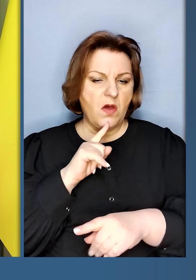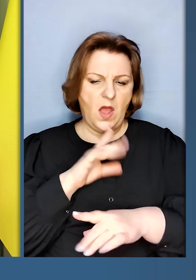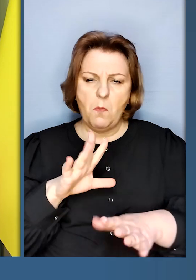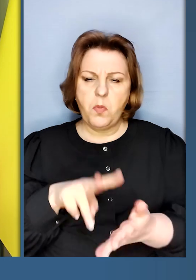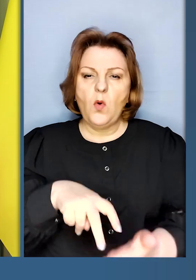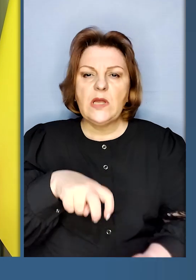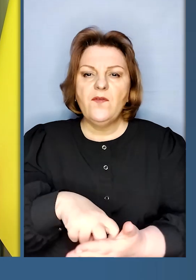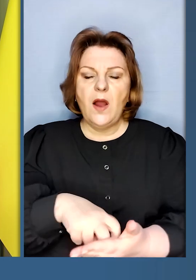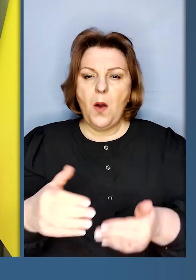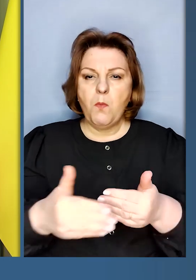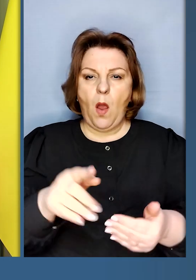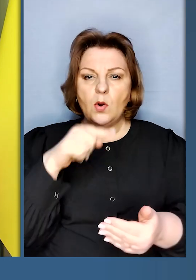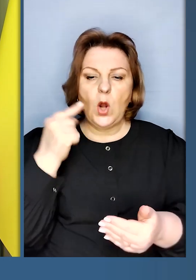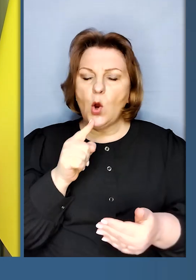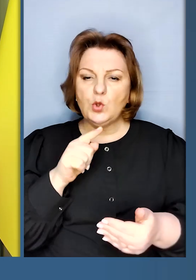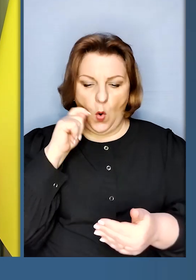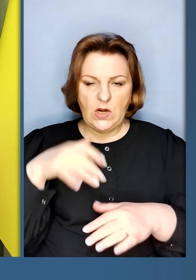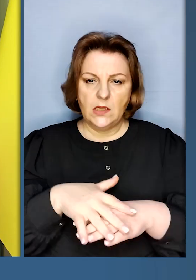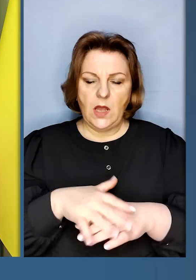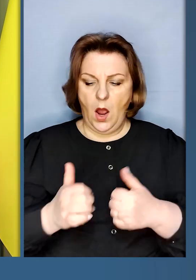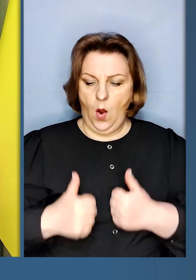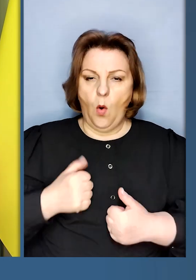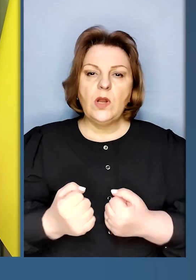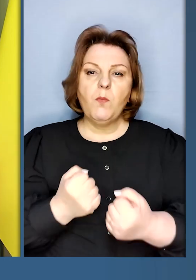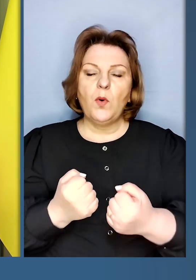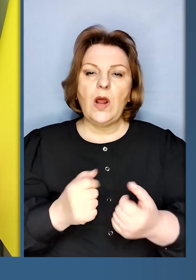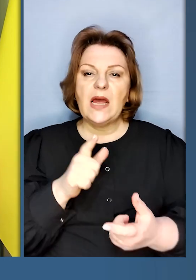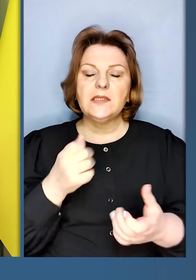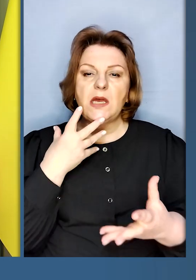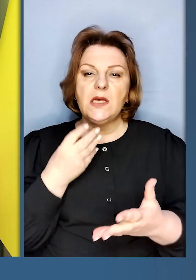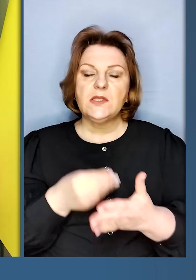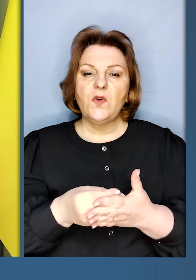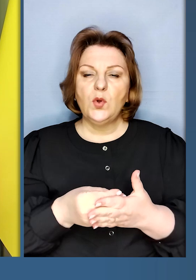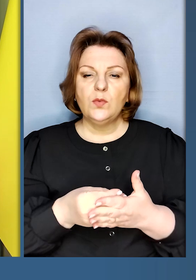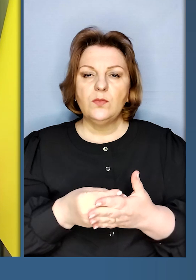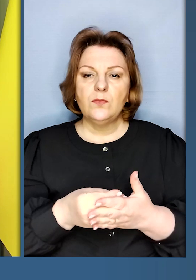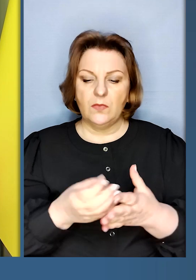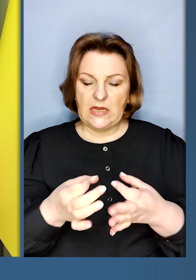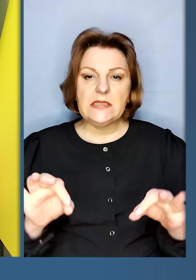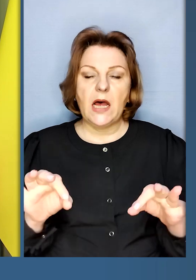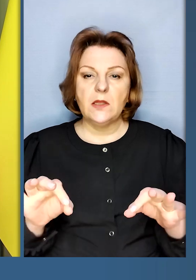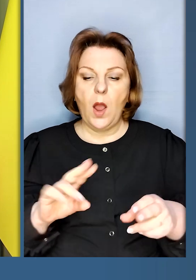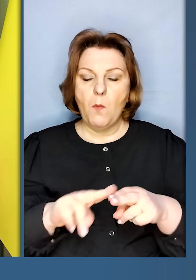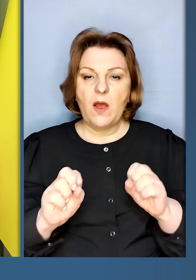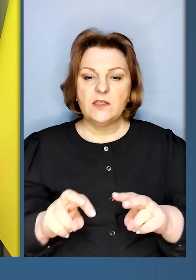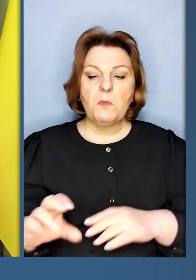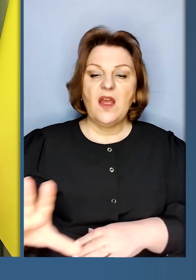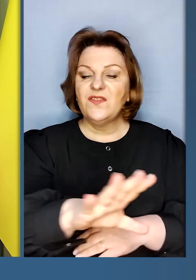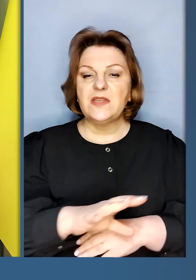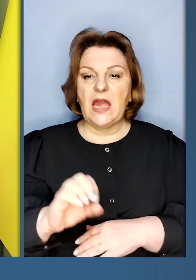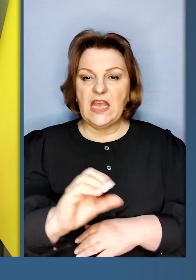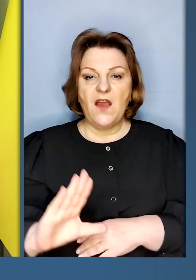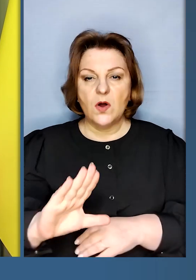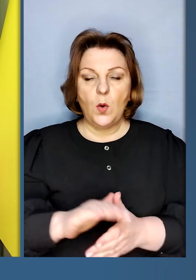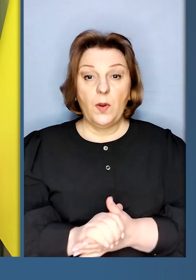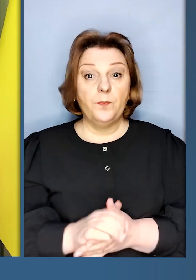ставати на коліна перед Росією, що він гордо бореться за свою незалежність і безпеку всієї